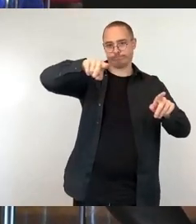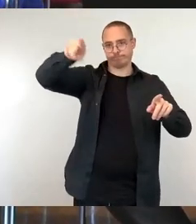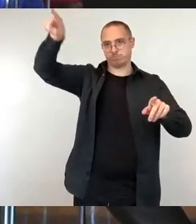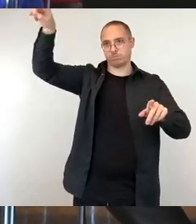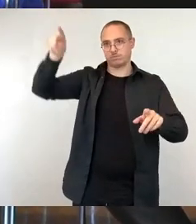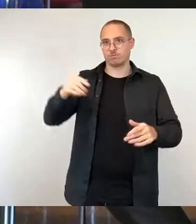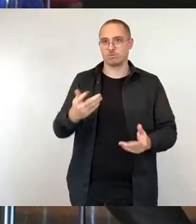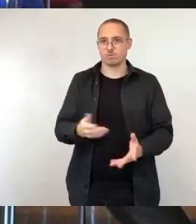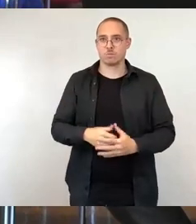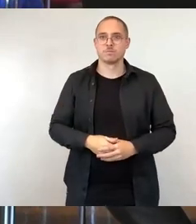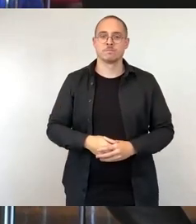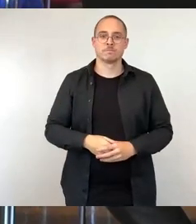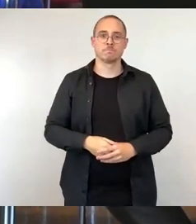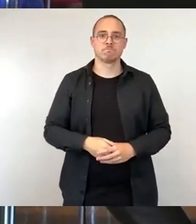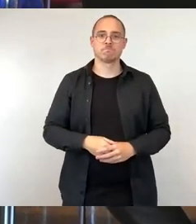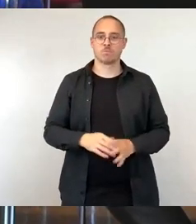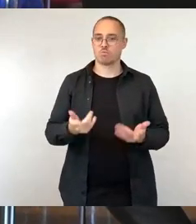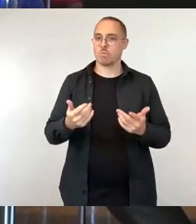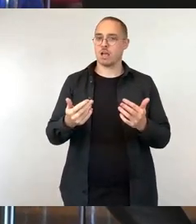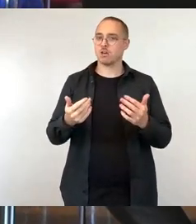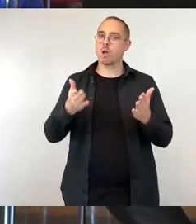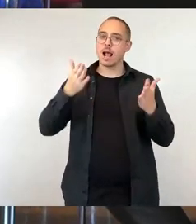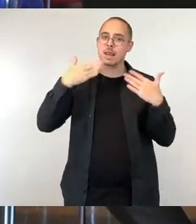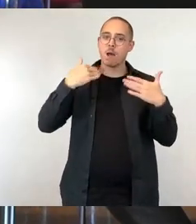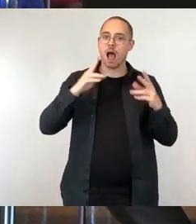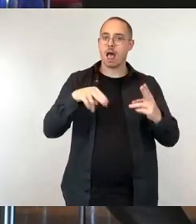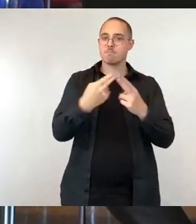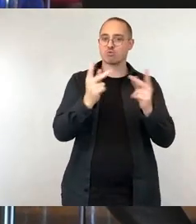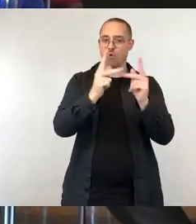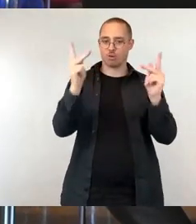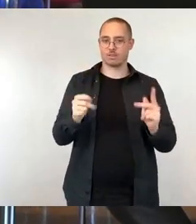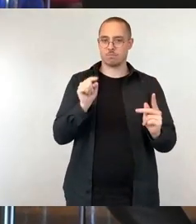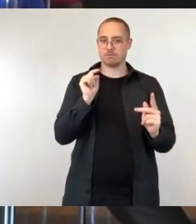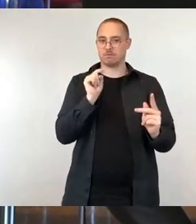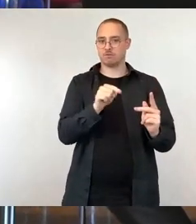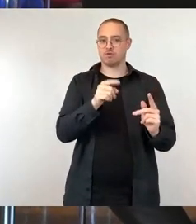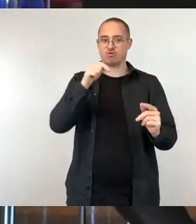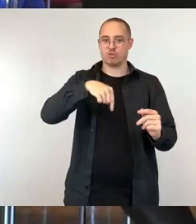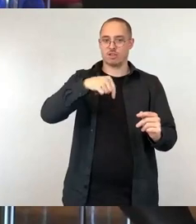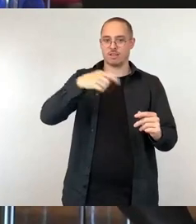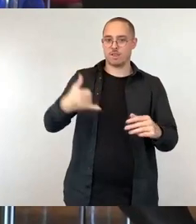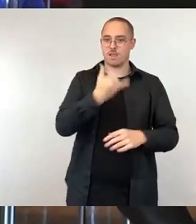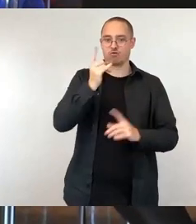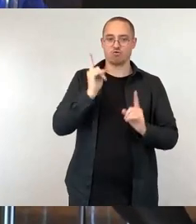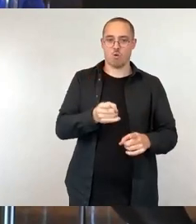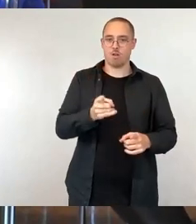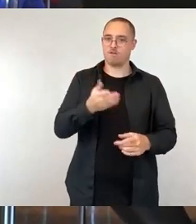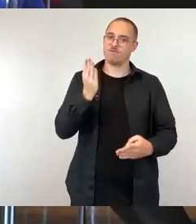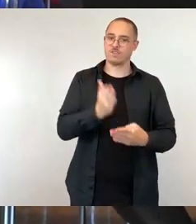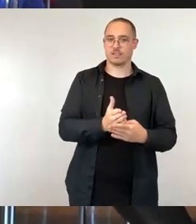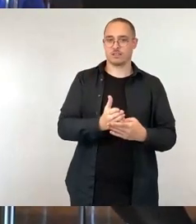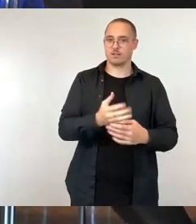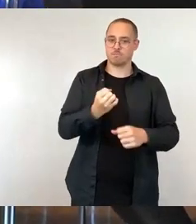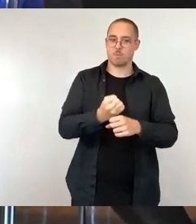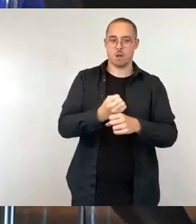Klimaanpassungskonzept, so steht es drin im EEK, soll noch dieses Jahr vom Umweltamt fertiggestellt werden. Dort wird